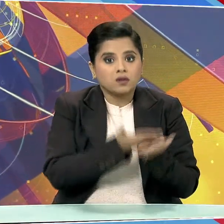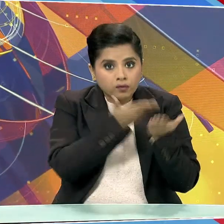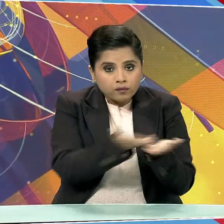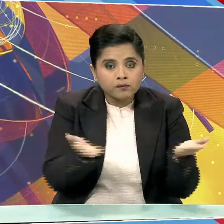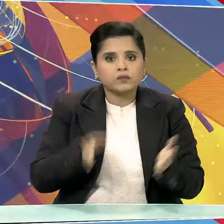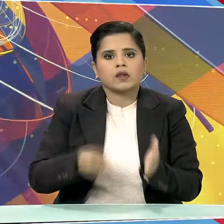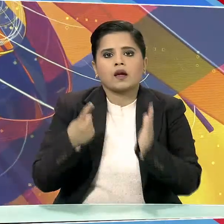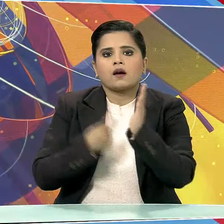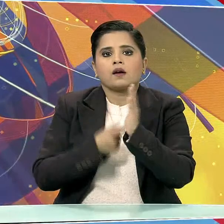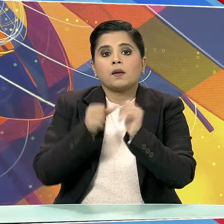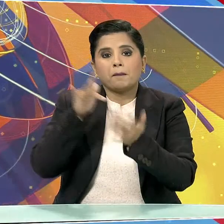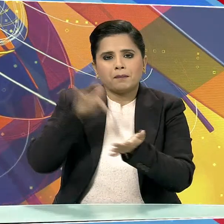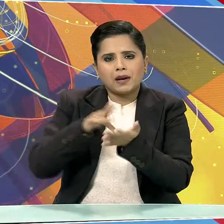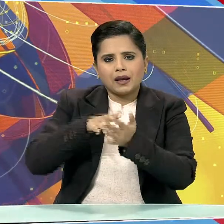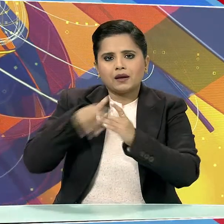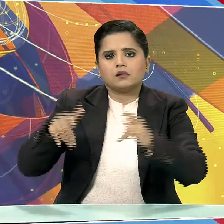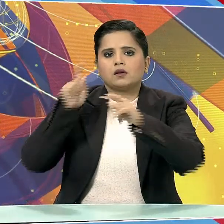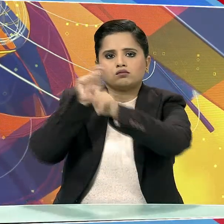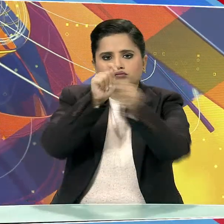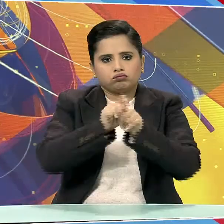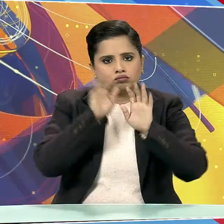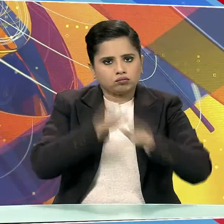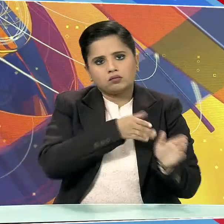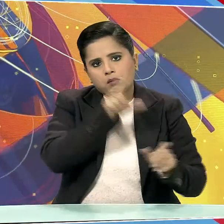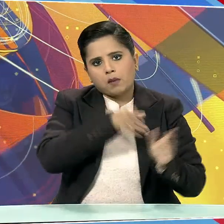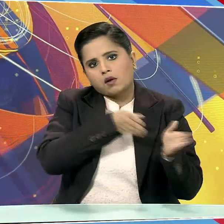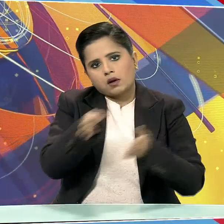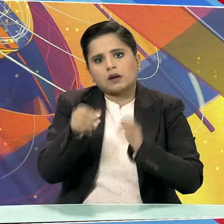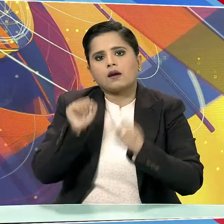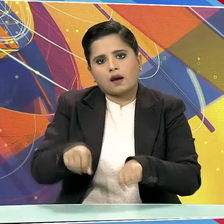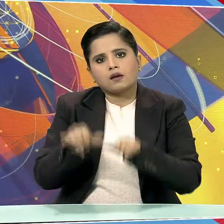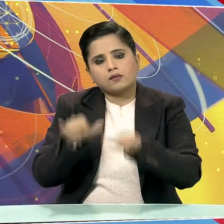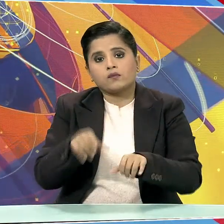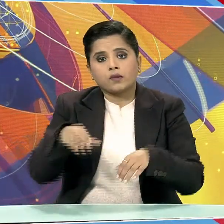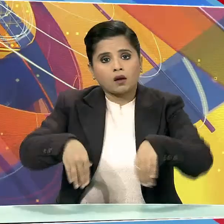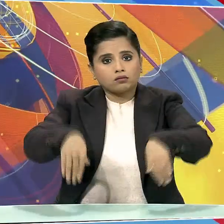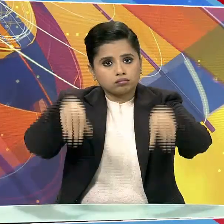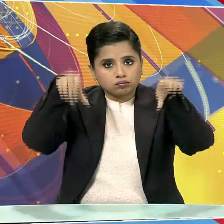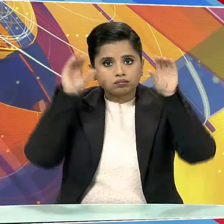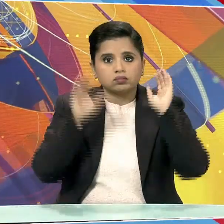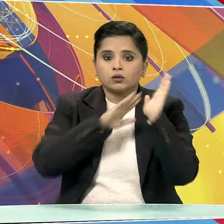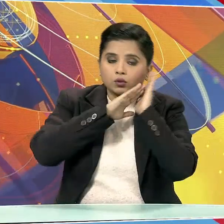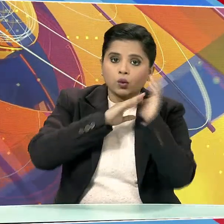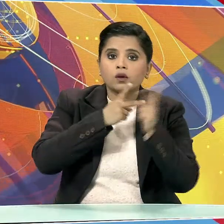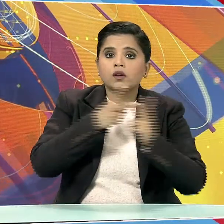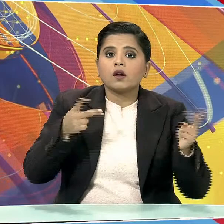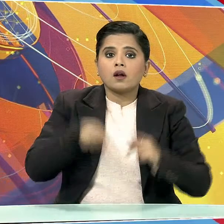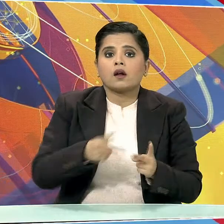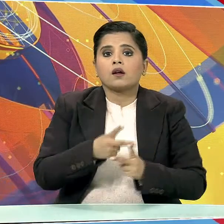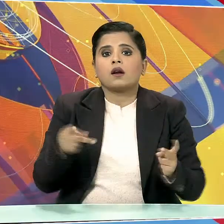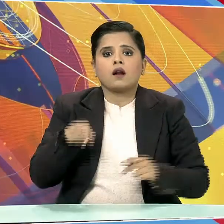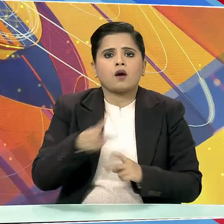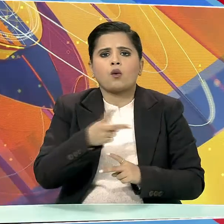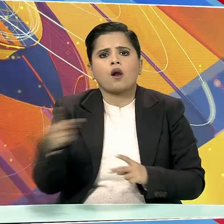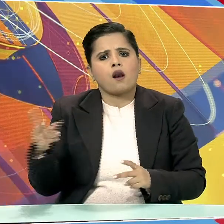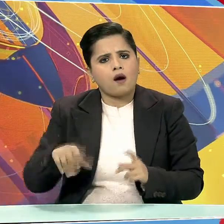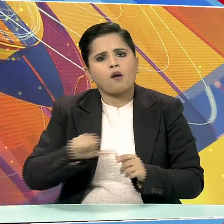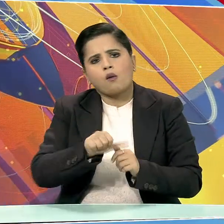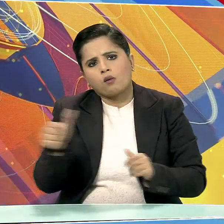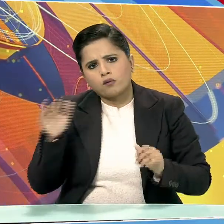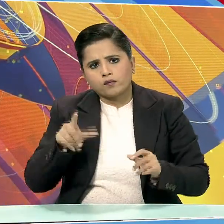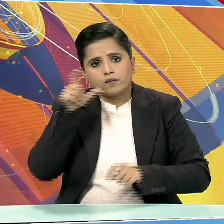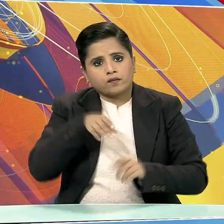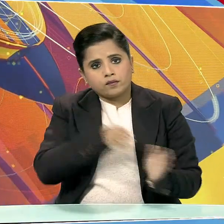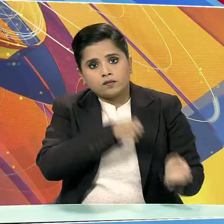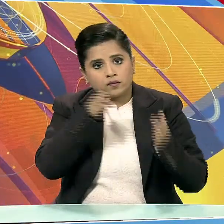रहन वसेरों का इंतिजाम किया है इन रहन वसेरों में रजाई गद्दों के साथ साथ आलाओ की विवस्ता की गई है ताकि